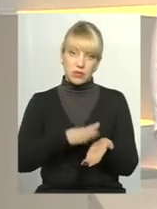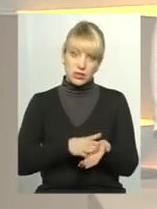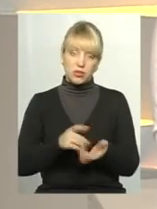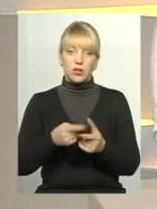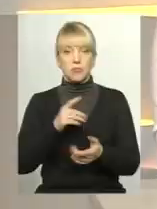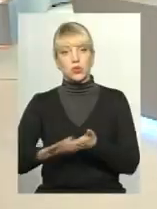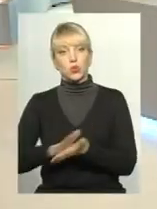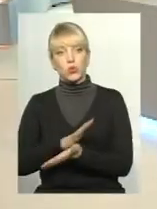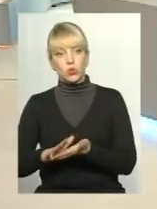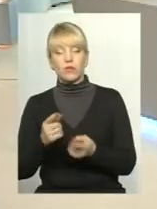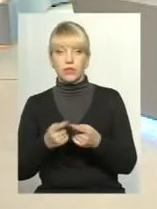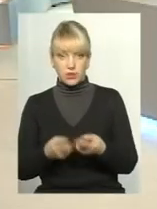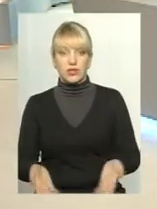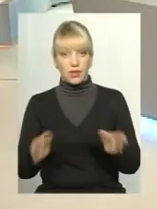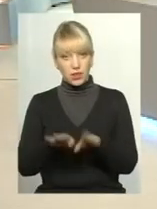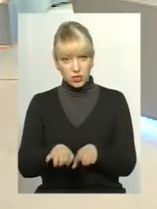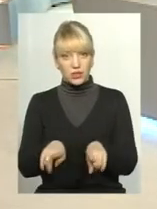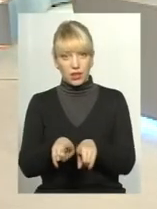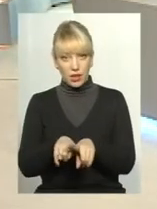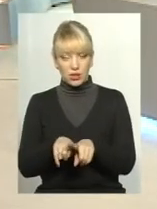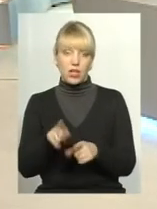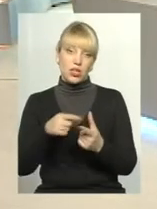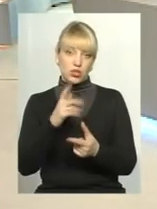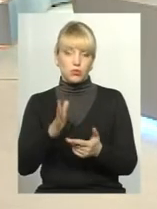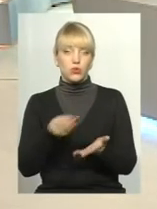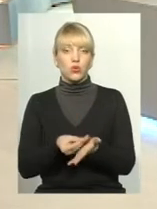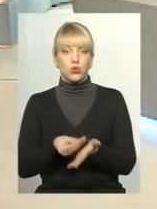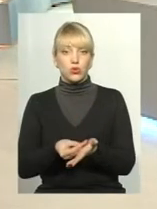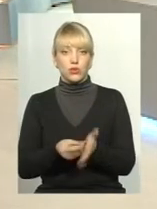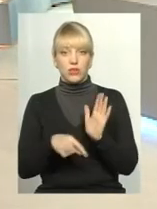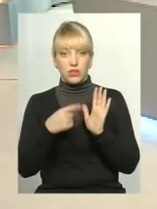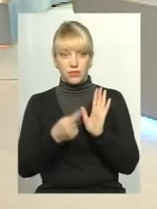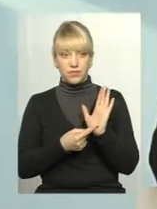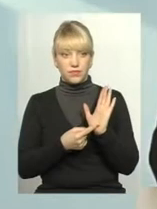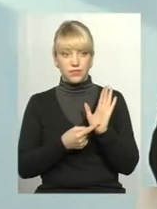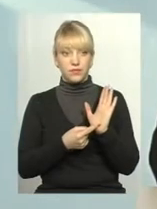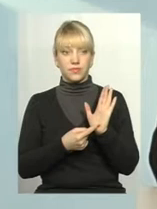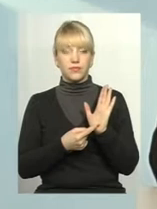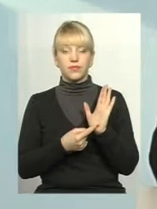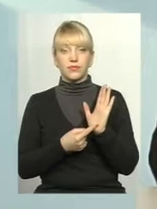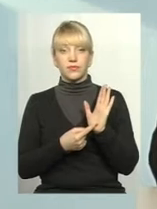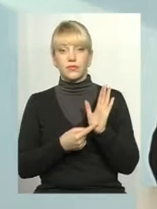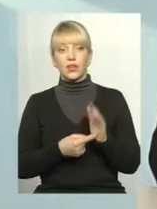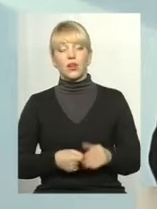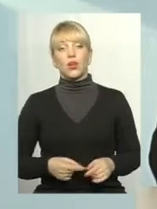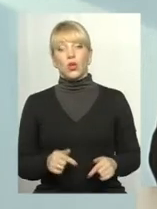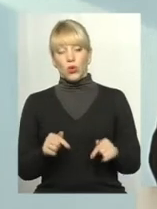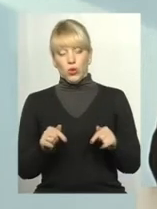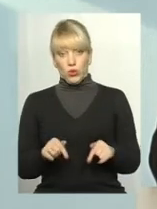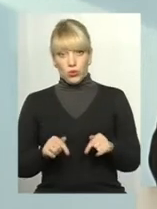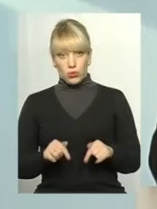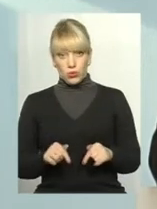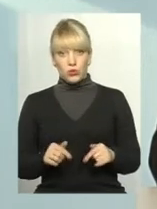безкоштовно. Це так і залишиться, чи тепер це щось буде вартувати? Тут ми ще такого